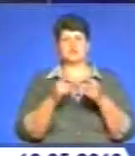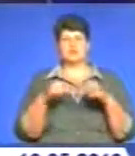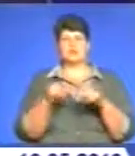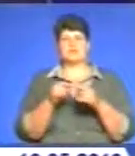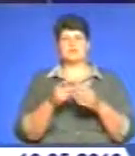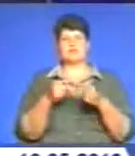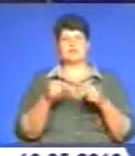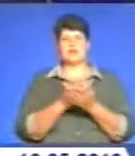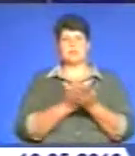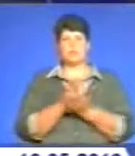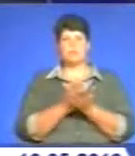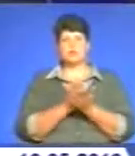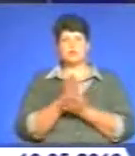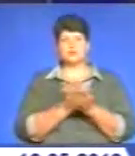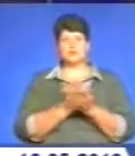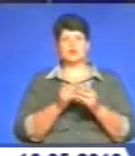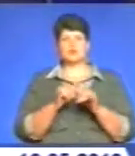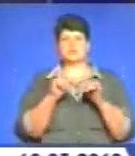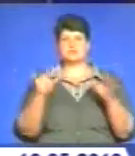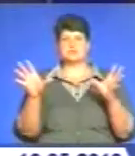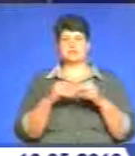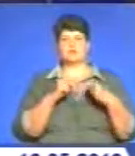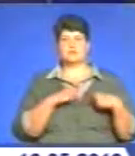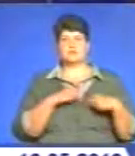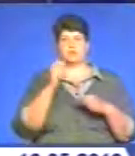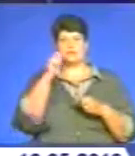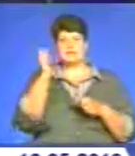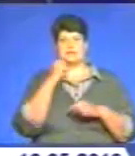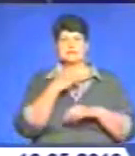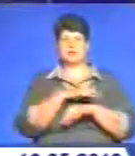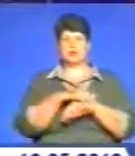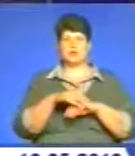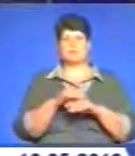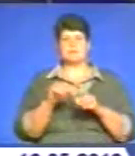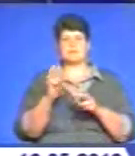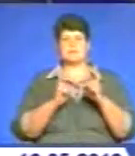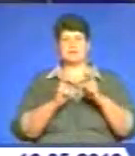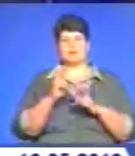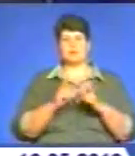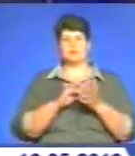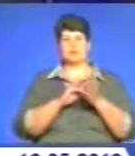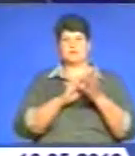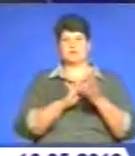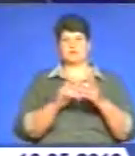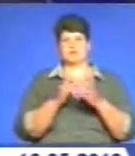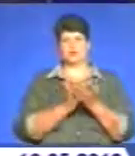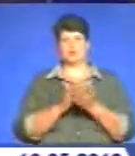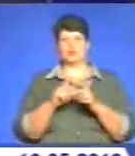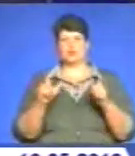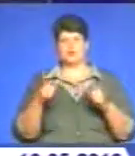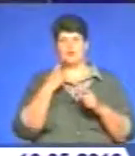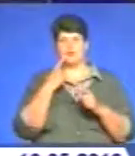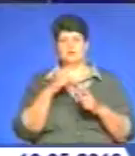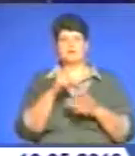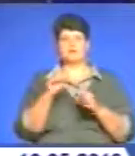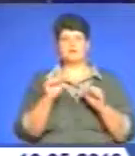сфері послуг, розширенню співпраці між українськими та закордонними підприємствами туристичної індустрії, повідомляє управління з